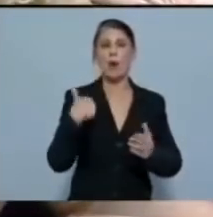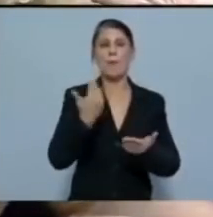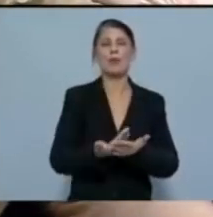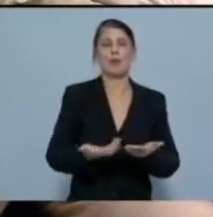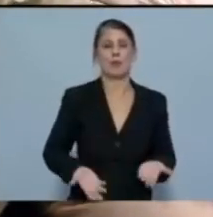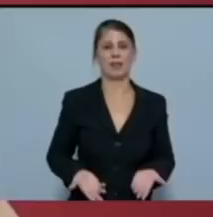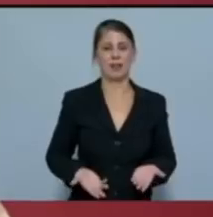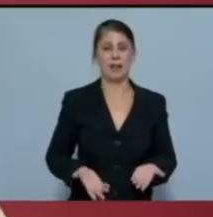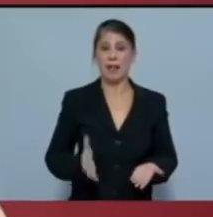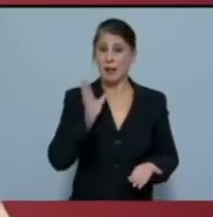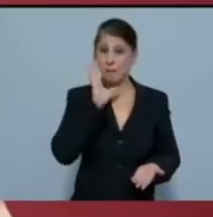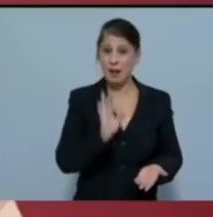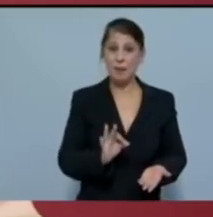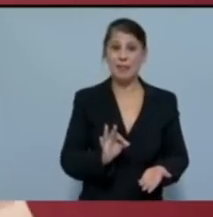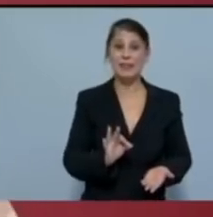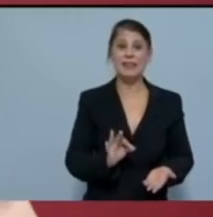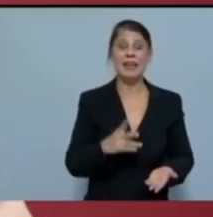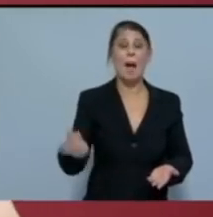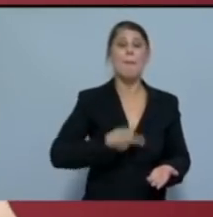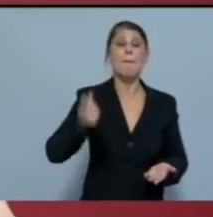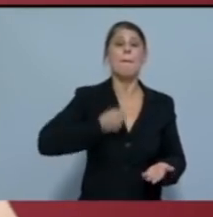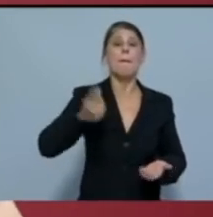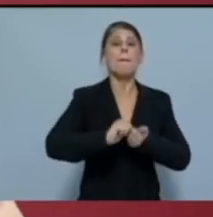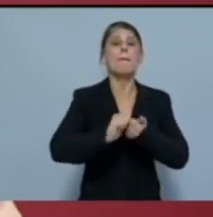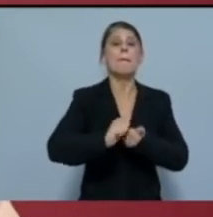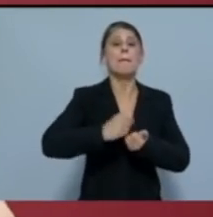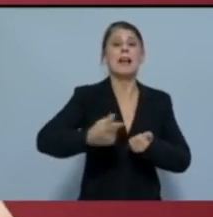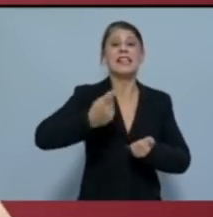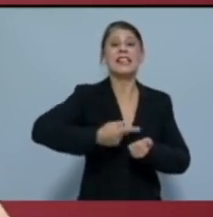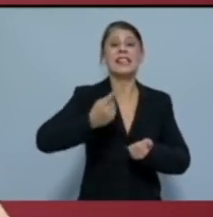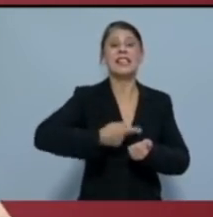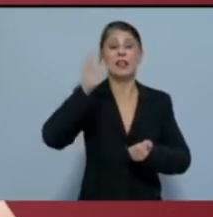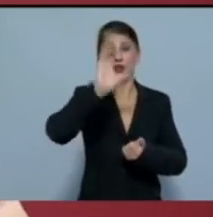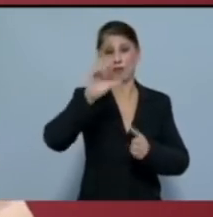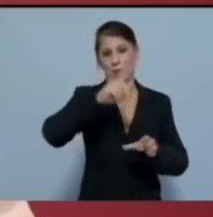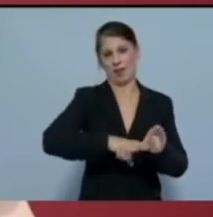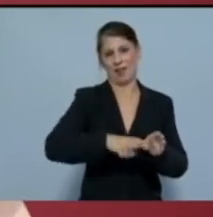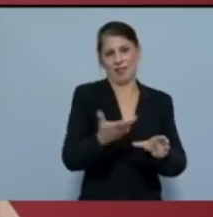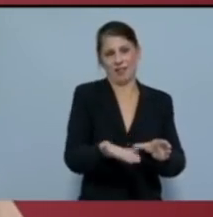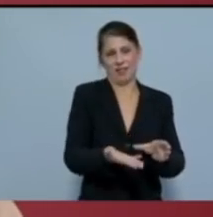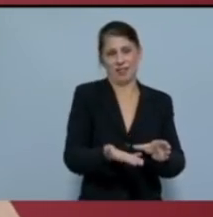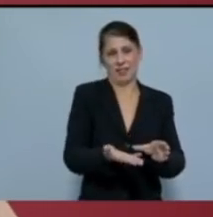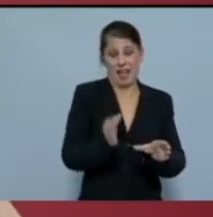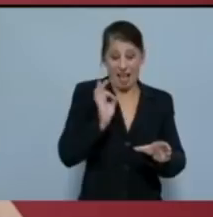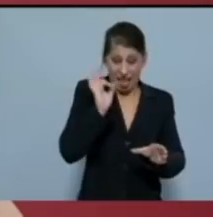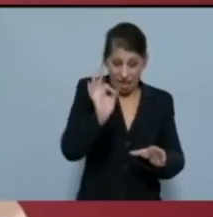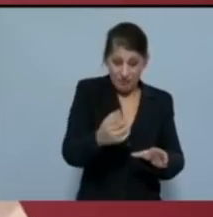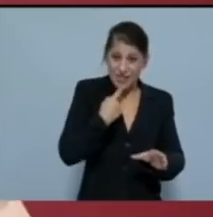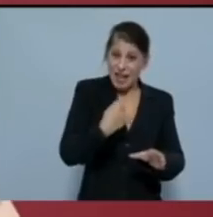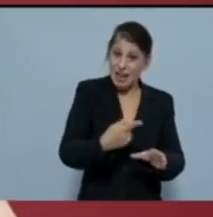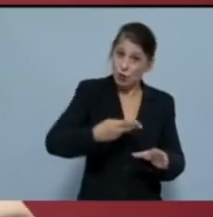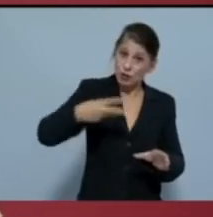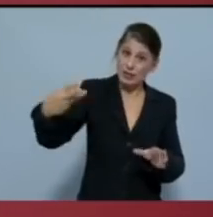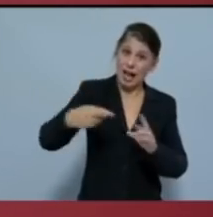κυριολεκτικά πλυντήριο της Ευρωπαϊκής Ένωσης φτάνοντας στο σημείο να ισχυρίζεται ότι η